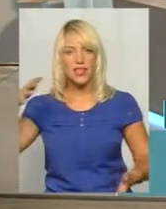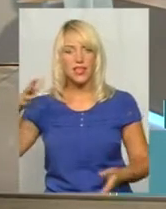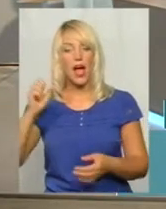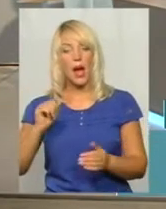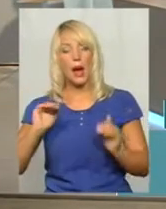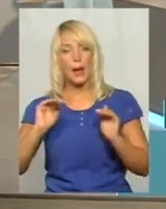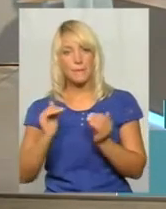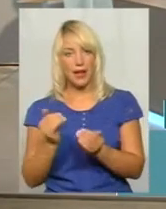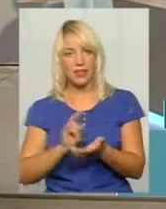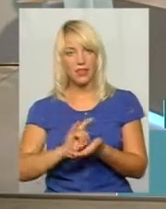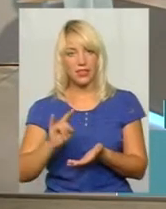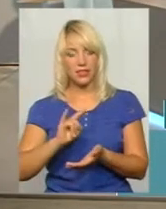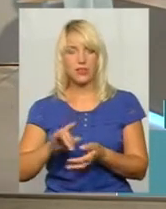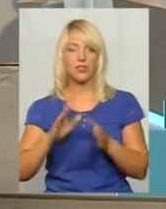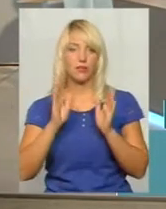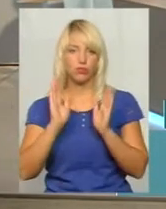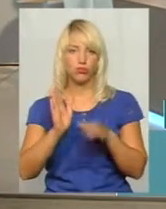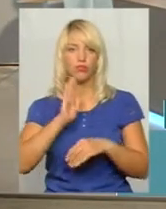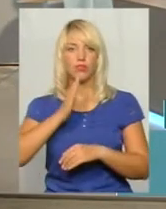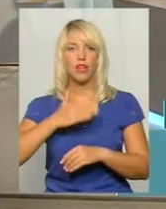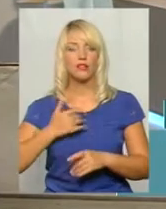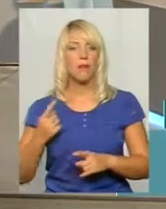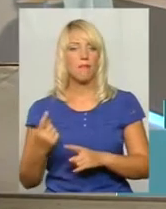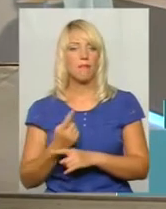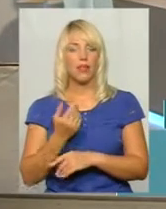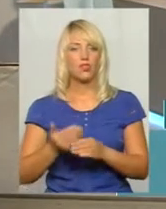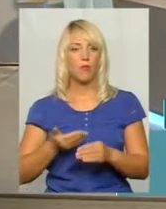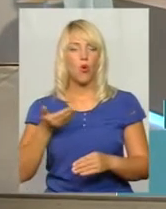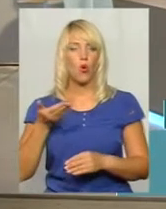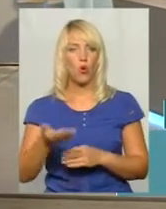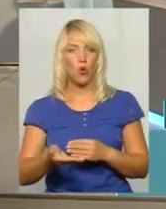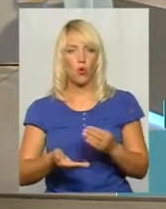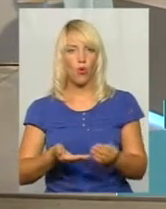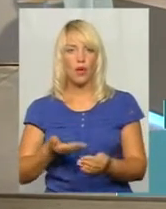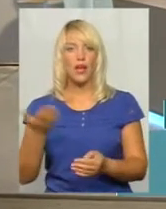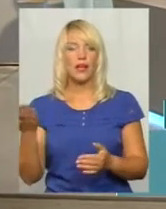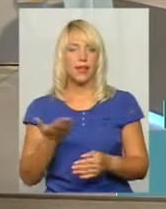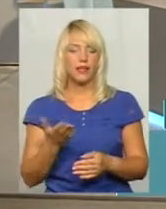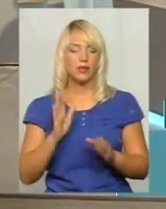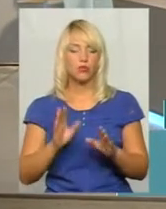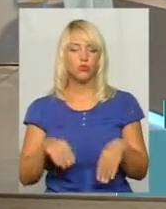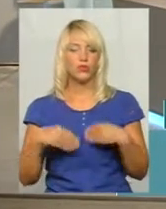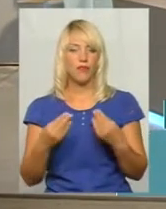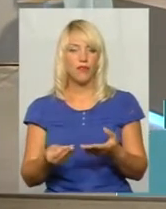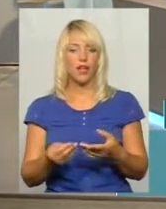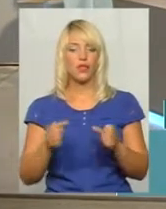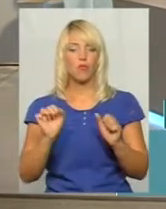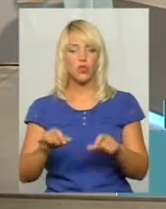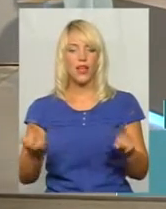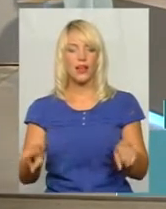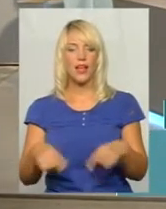малої авіації сьогодні це будуть наші тим першим кроком, який буде давати можливість реанімовувати наше